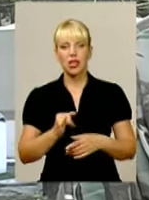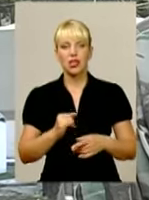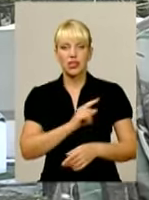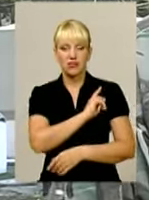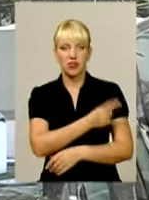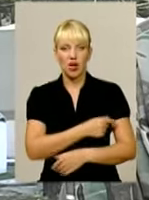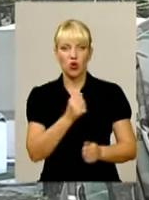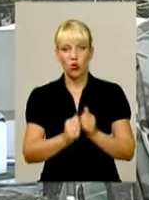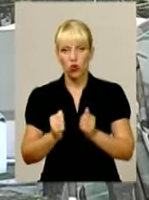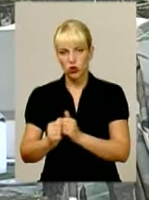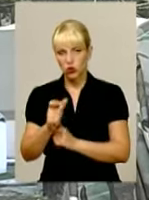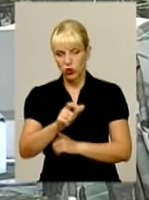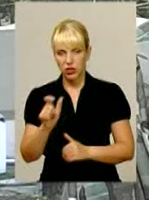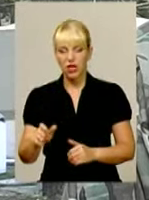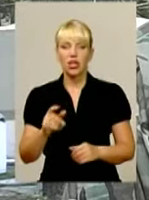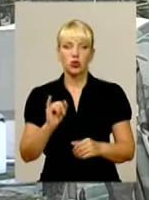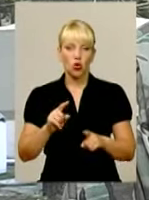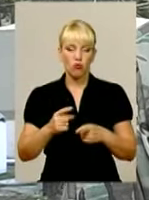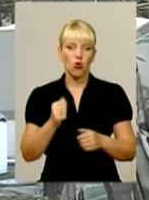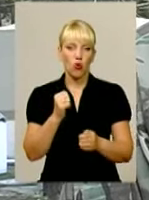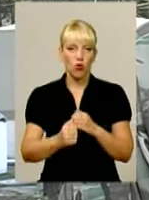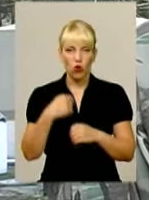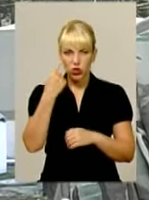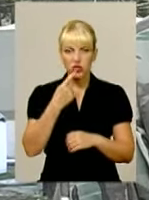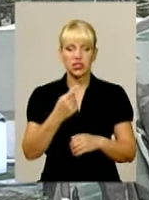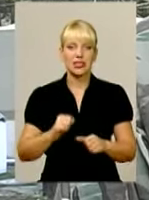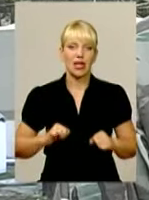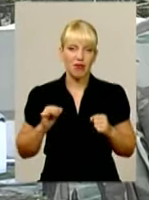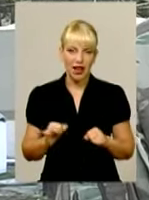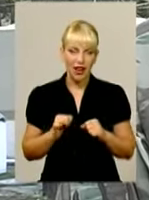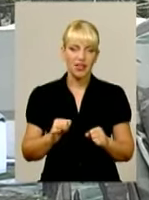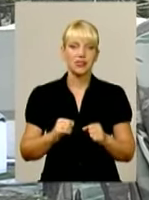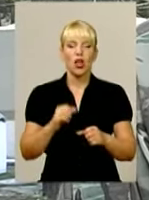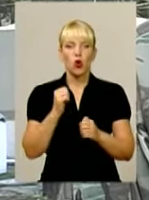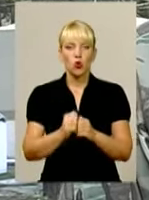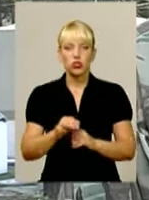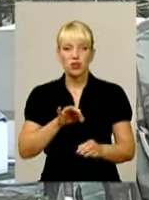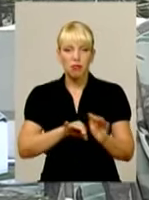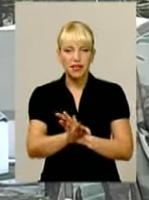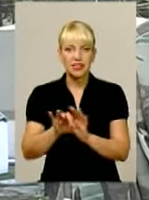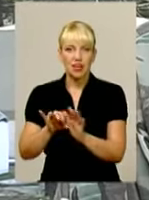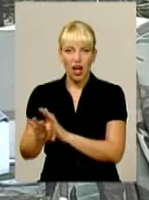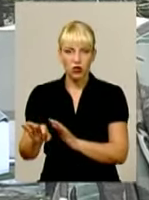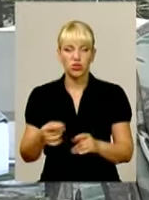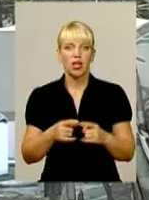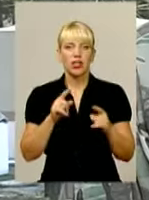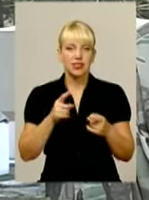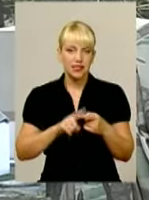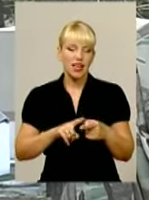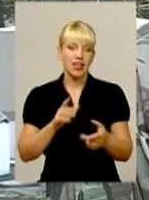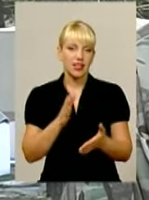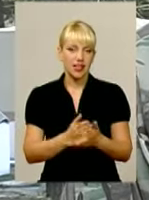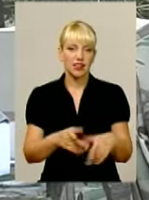Тому кожен намагається, кожен старається, кожен підказує один одному, тому що це така